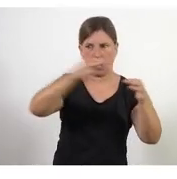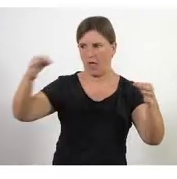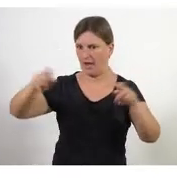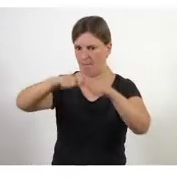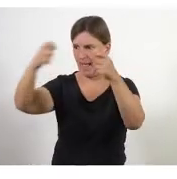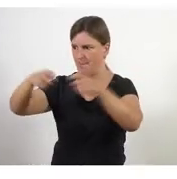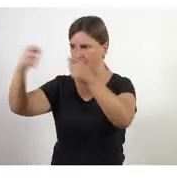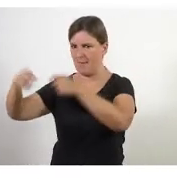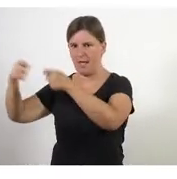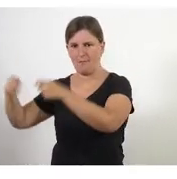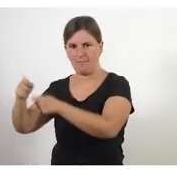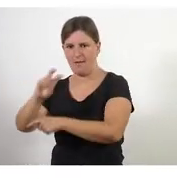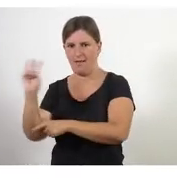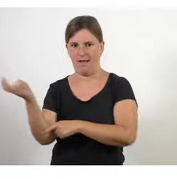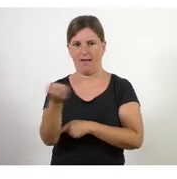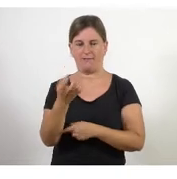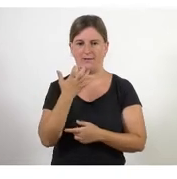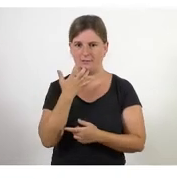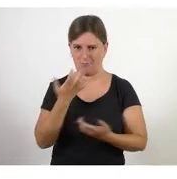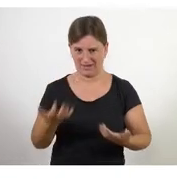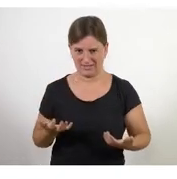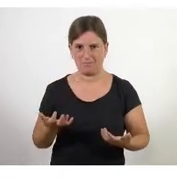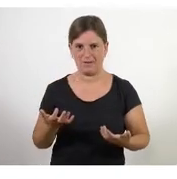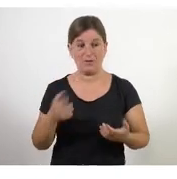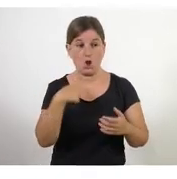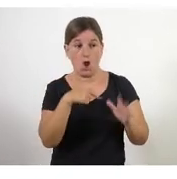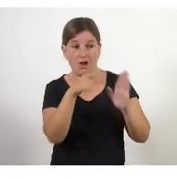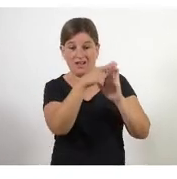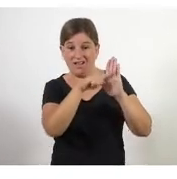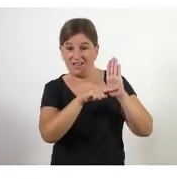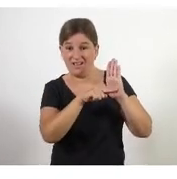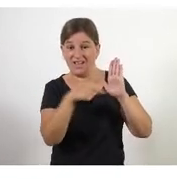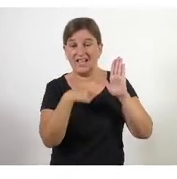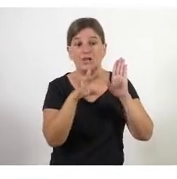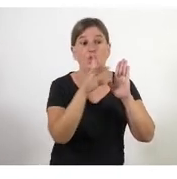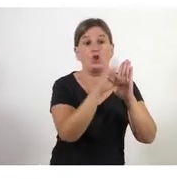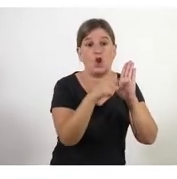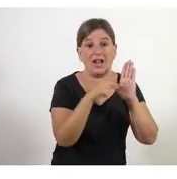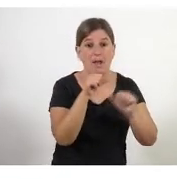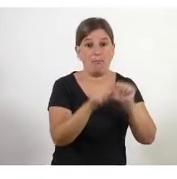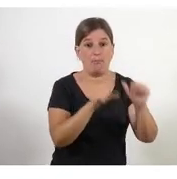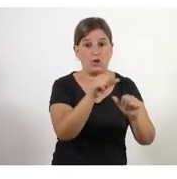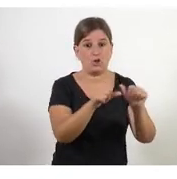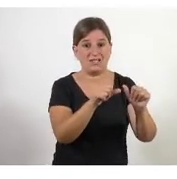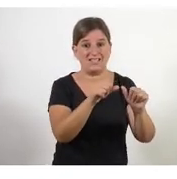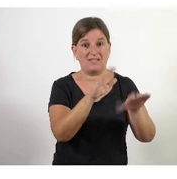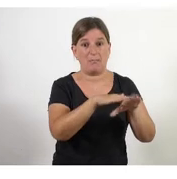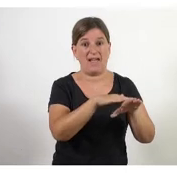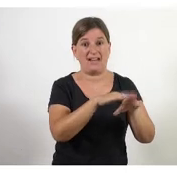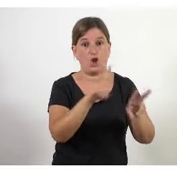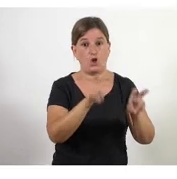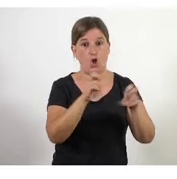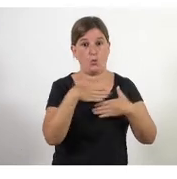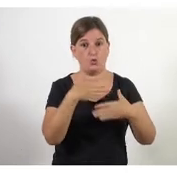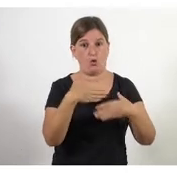ja intervenció social tot que és no sé quina part dels procediments d'incorporació de noves